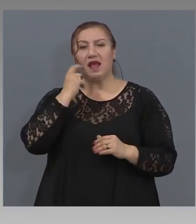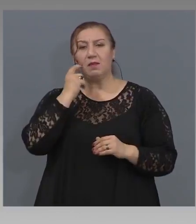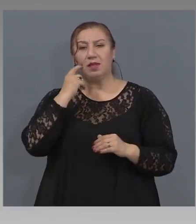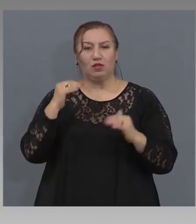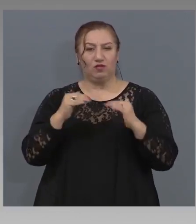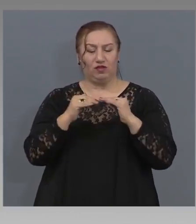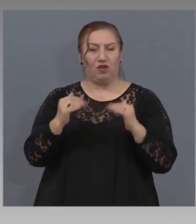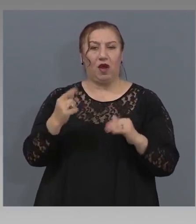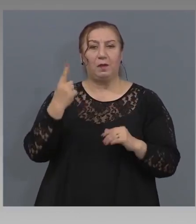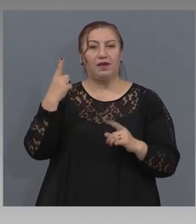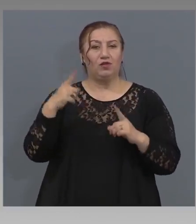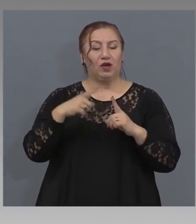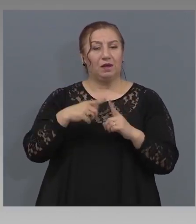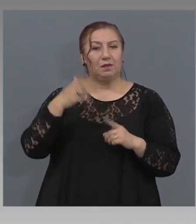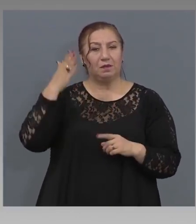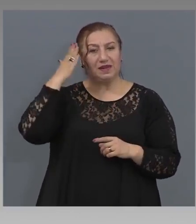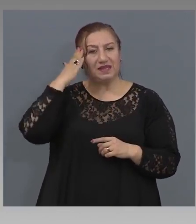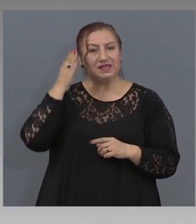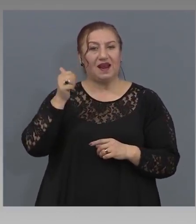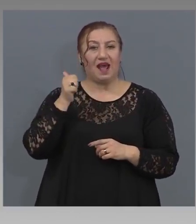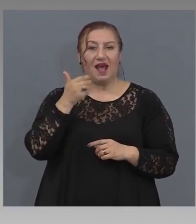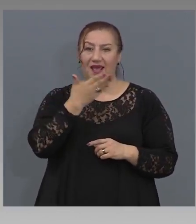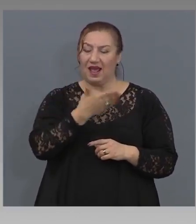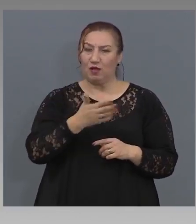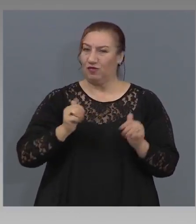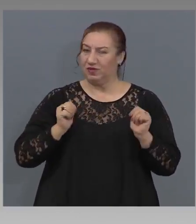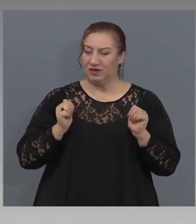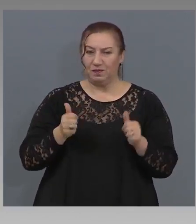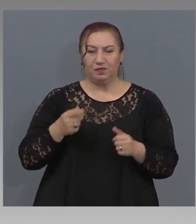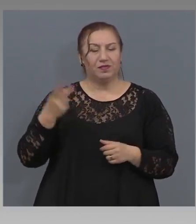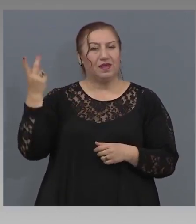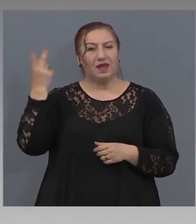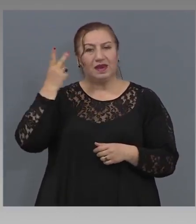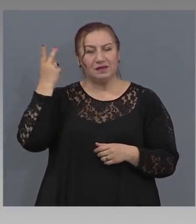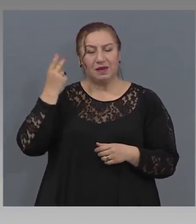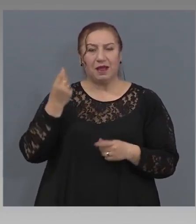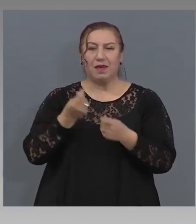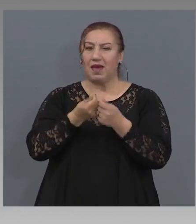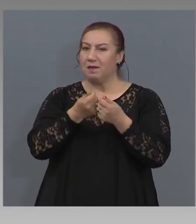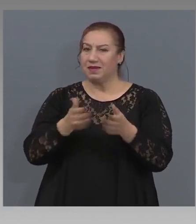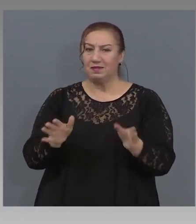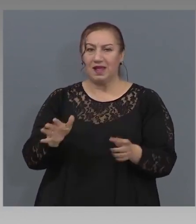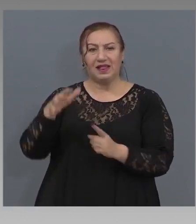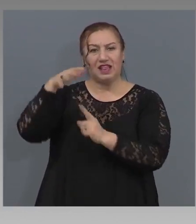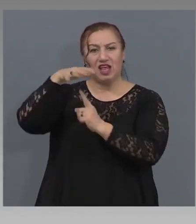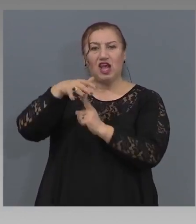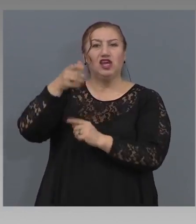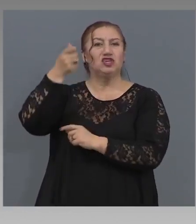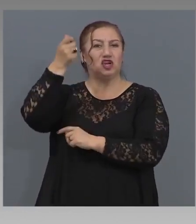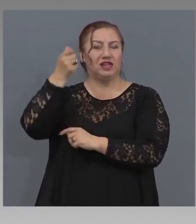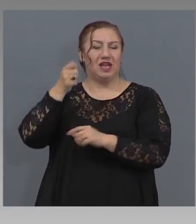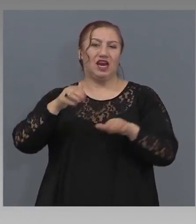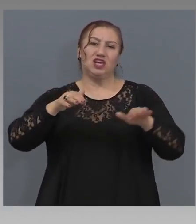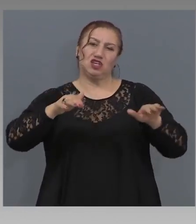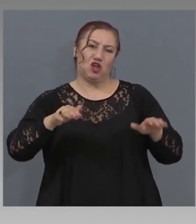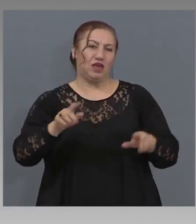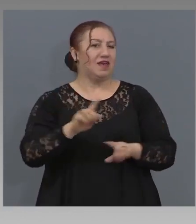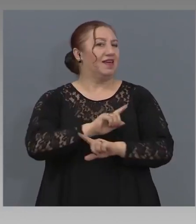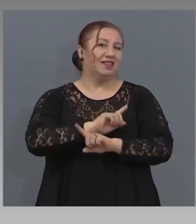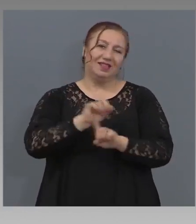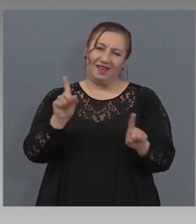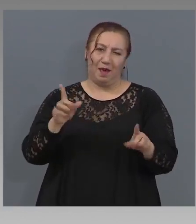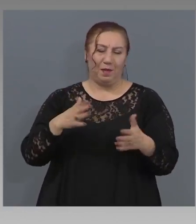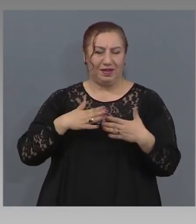министра Ангелкова. Разбрахме, че безплатни чадъри и шезонгия няма да има. Искам да ви кажа, че те ви лъжат всяка година.